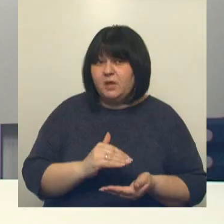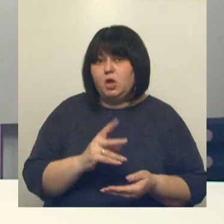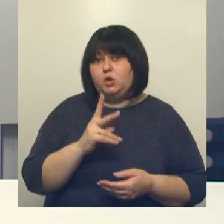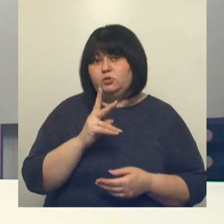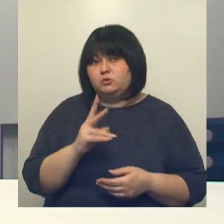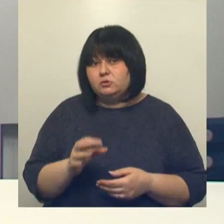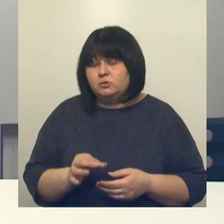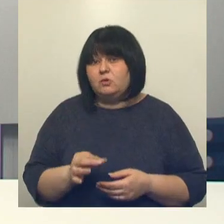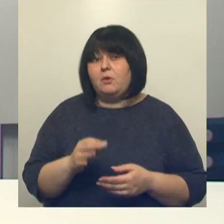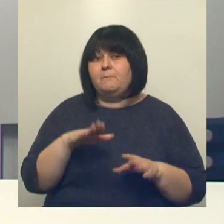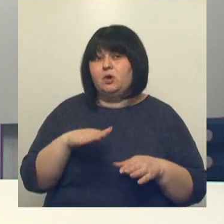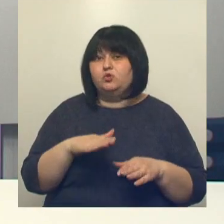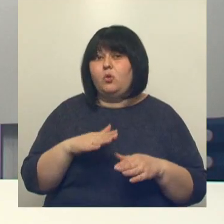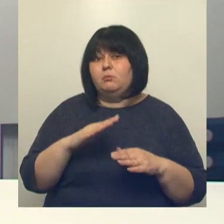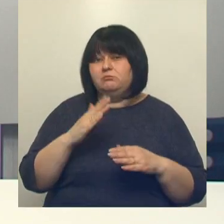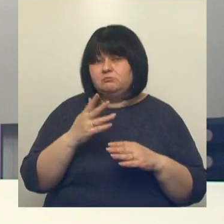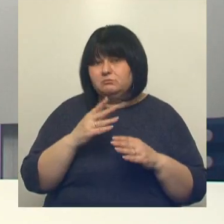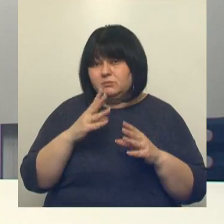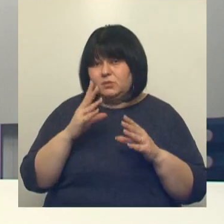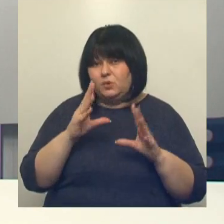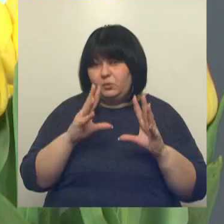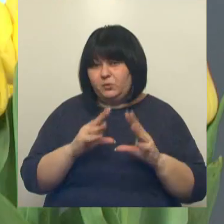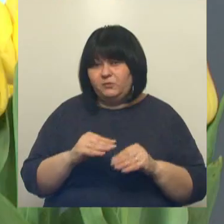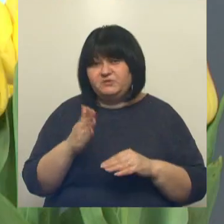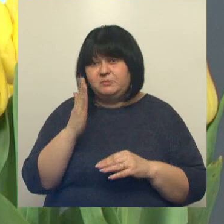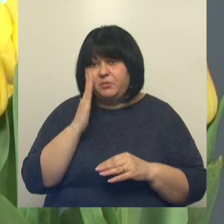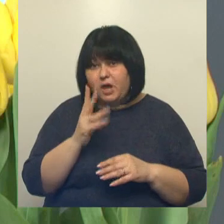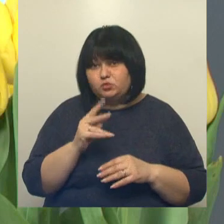Но потом они уходят в спячку. И, собственно говоря,